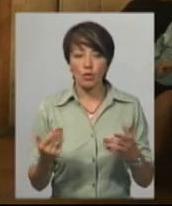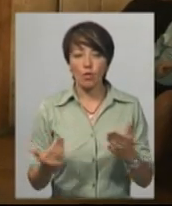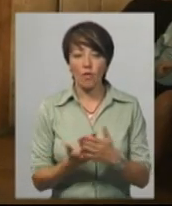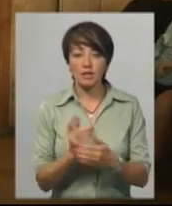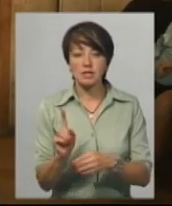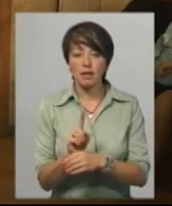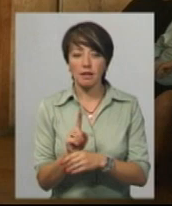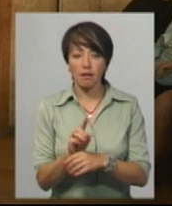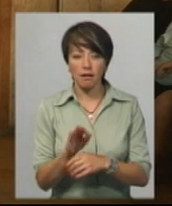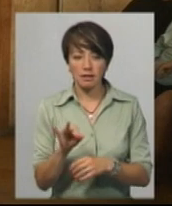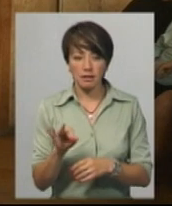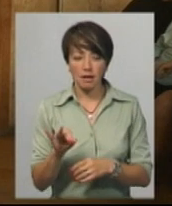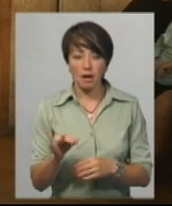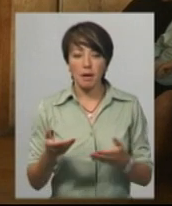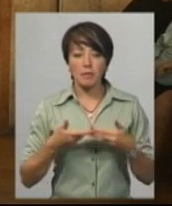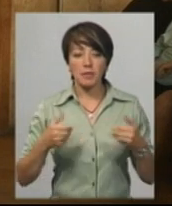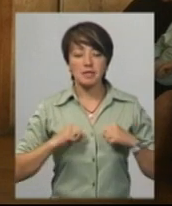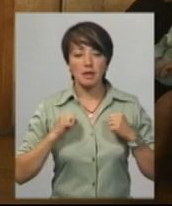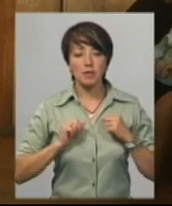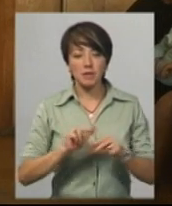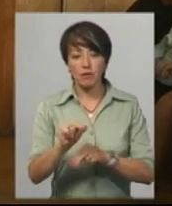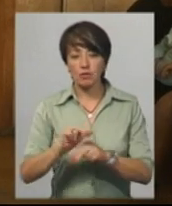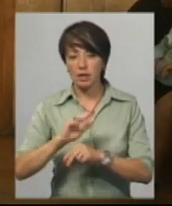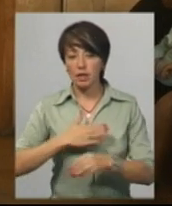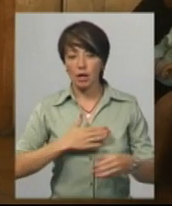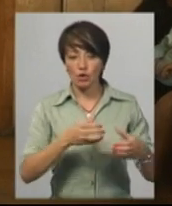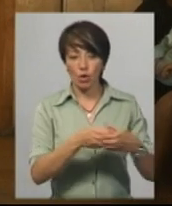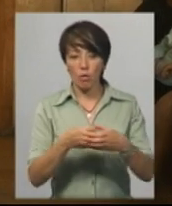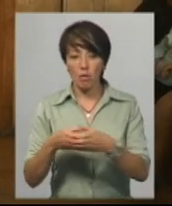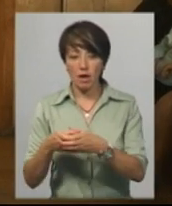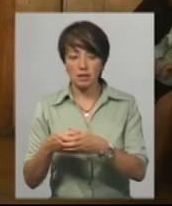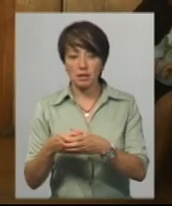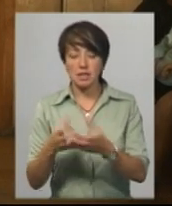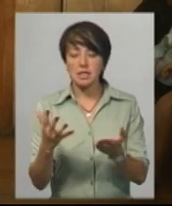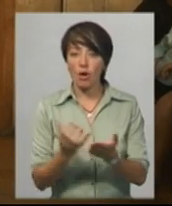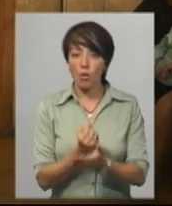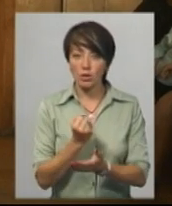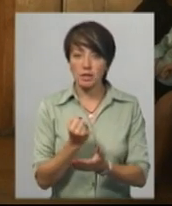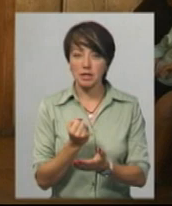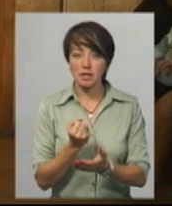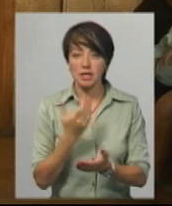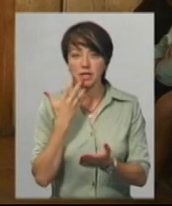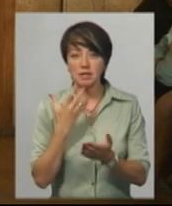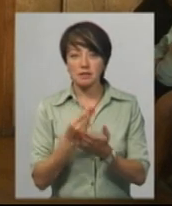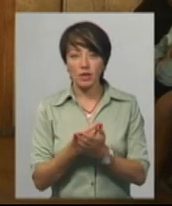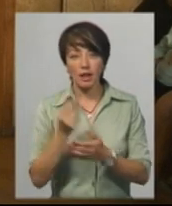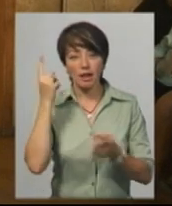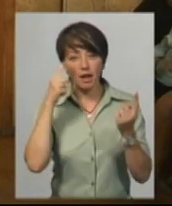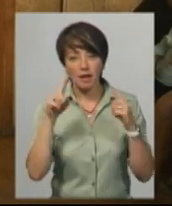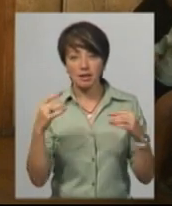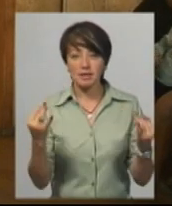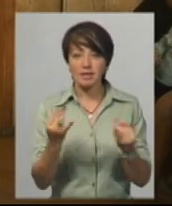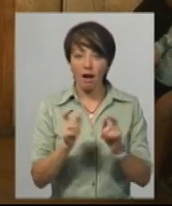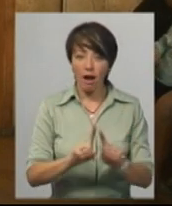стандарти. Ми стараємося навчати наші громади знаходити свої якісь легенди, свої якісь